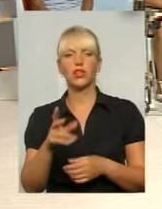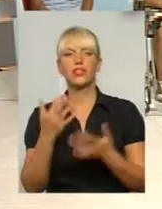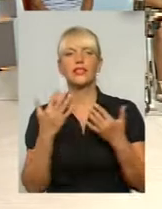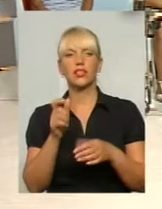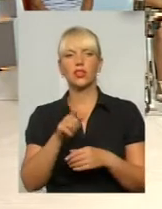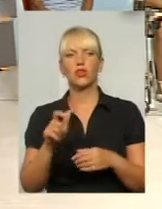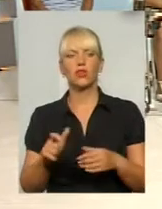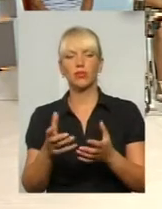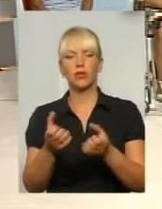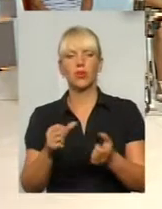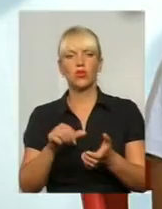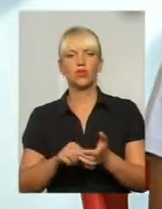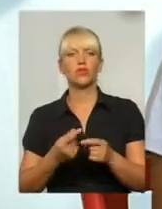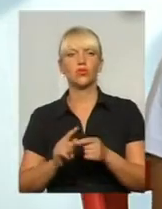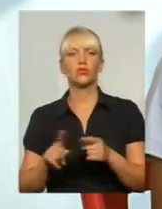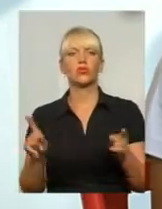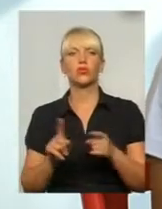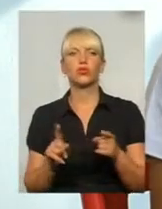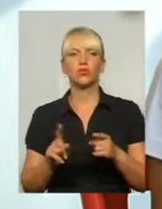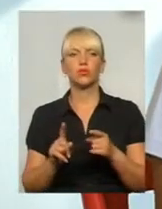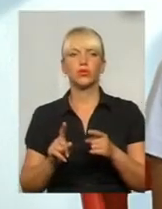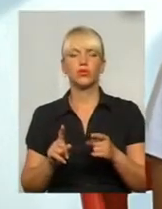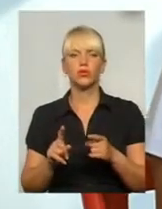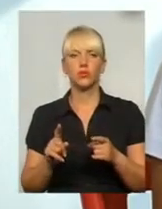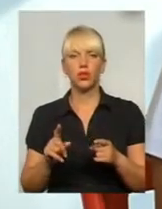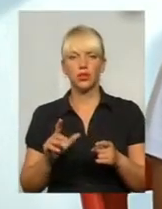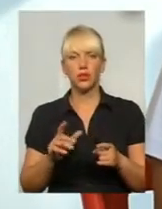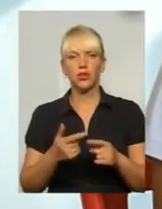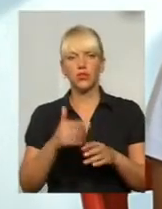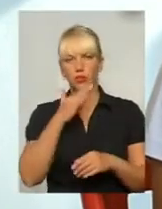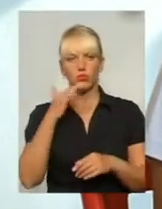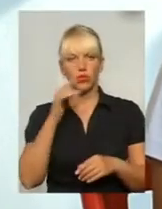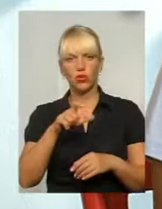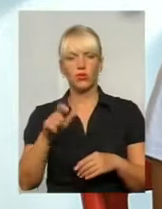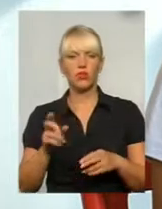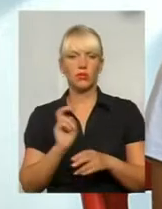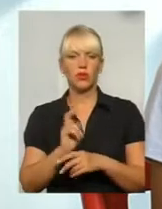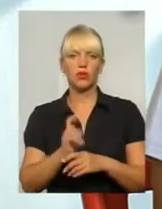тому, щоб там все творити? Я вам так точно не скажу. Много приходять, допомагають.